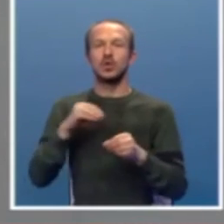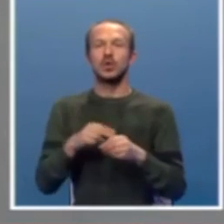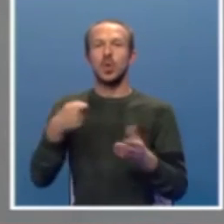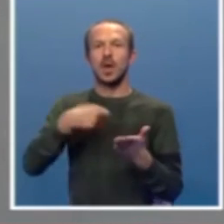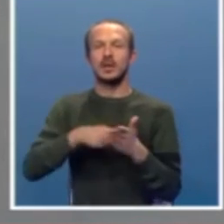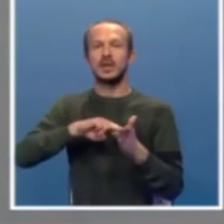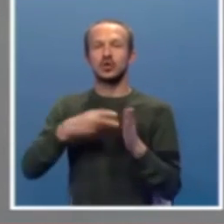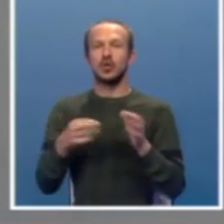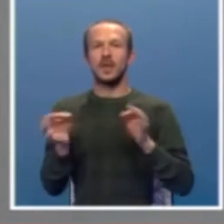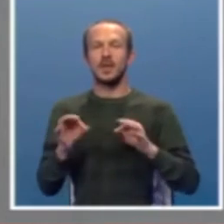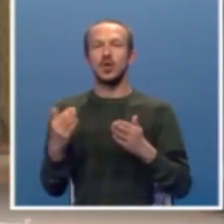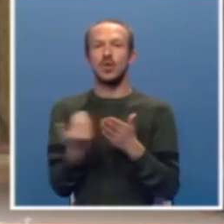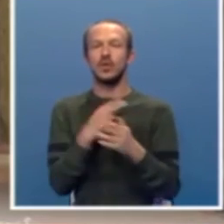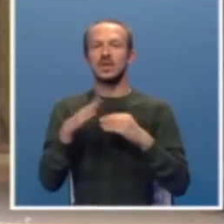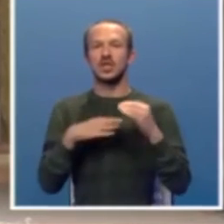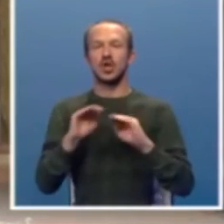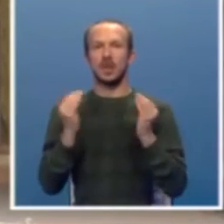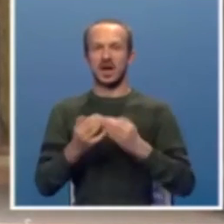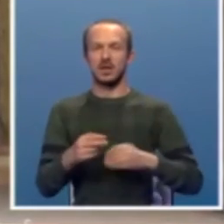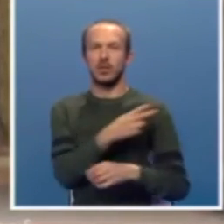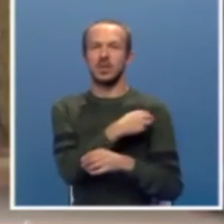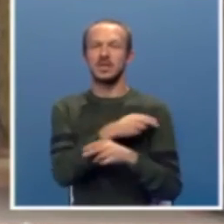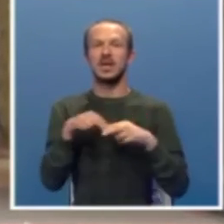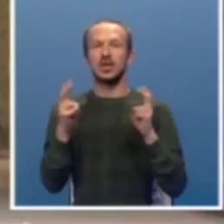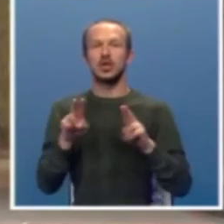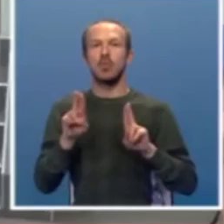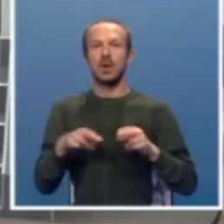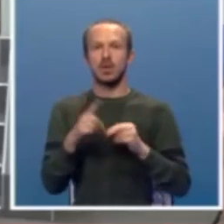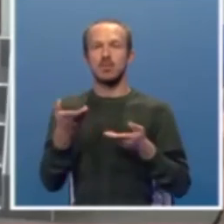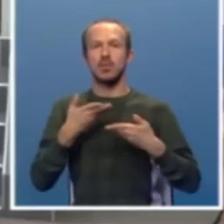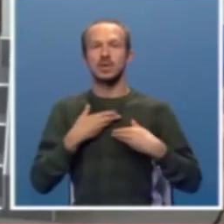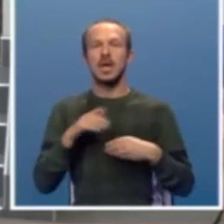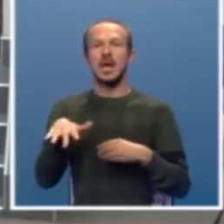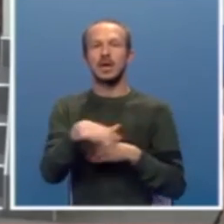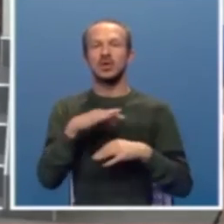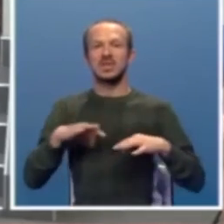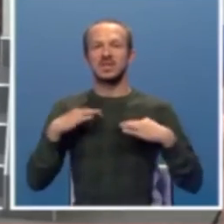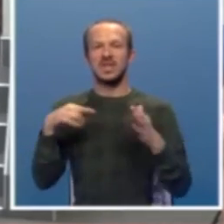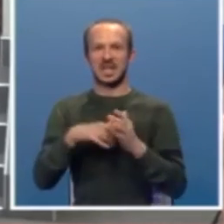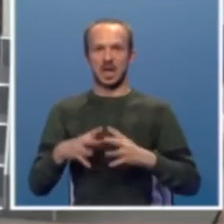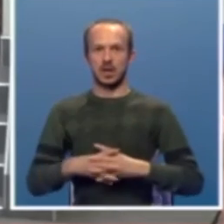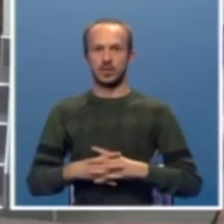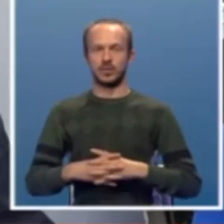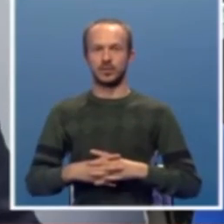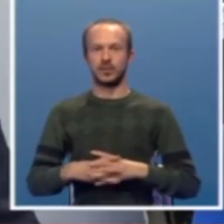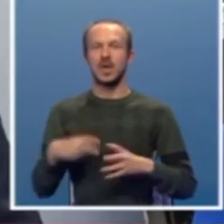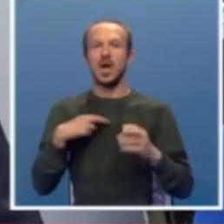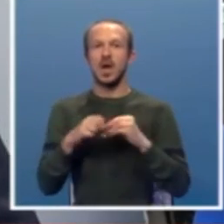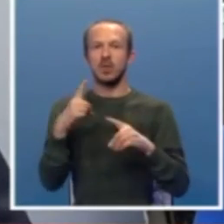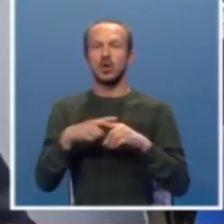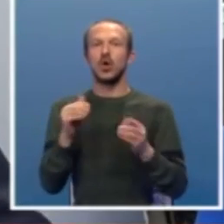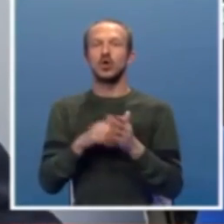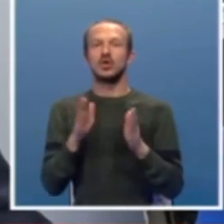ulaganje u tehničko premanje novo izgrađenih objekata, bolnica Gradiška mogla bi postati regionalni zdravstveni centar. Ja bi još